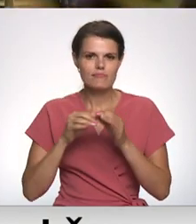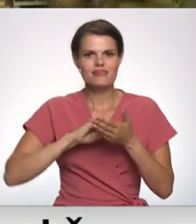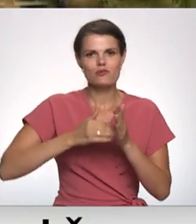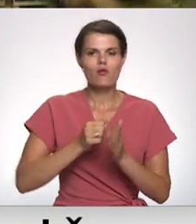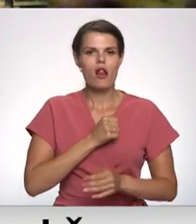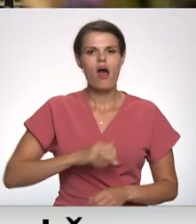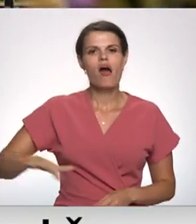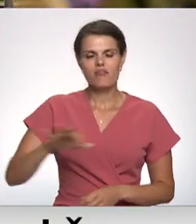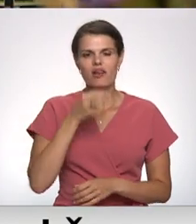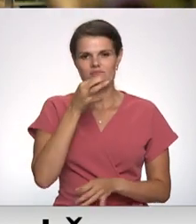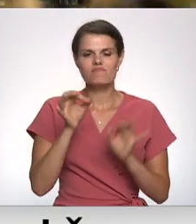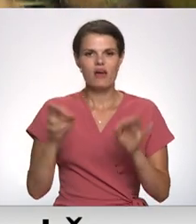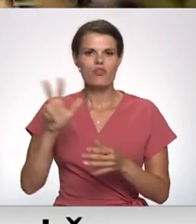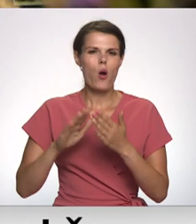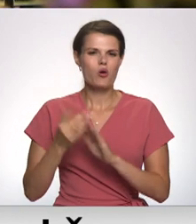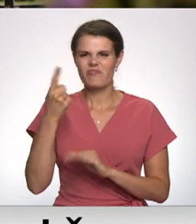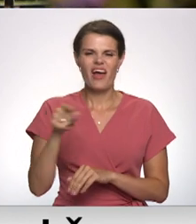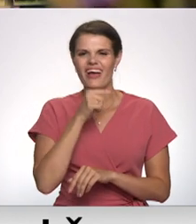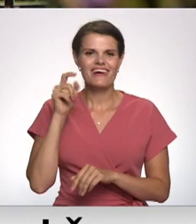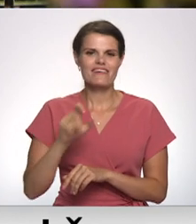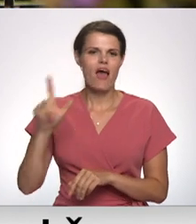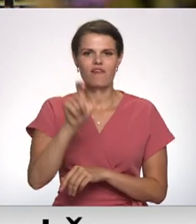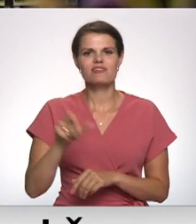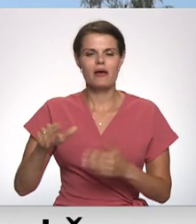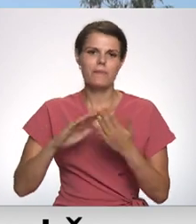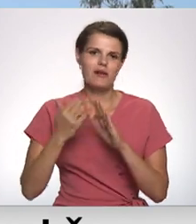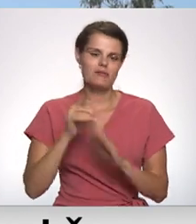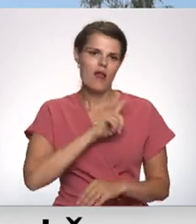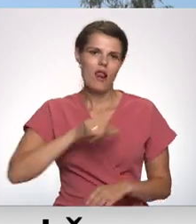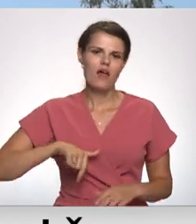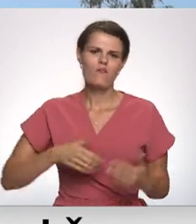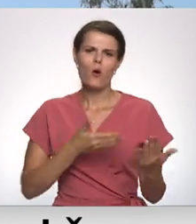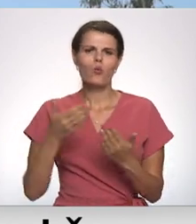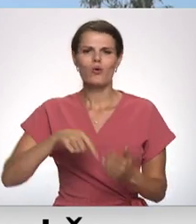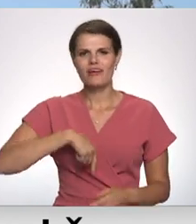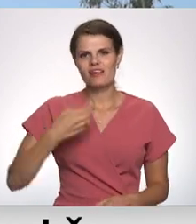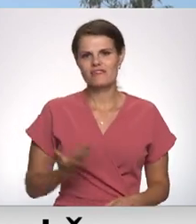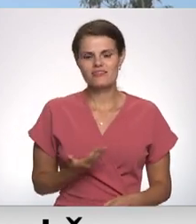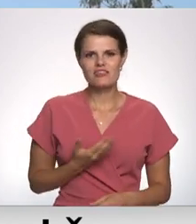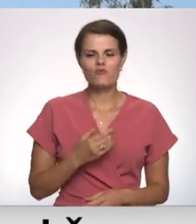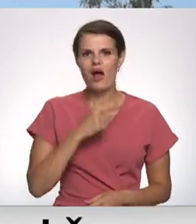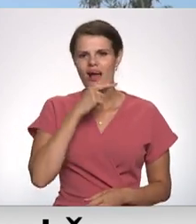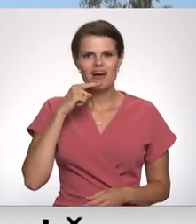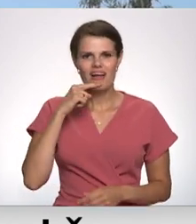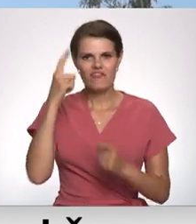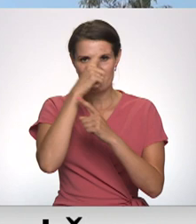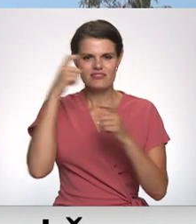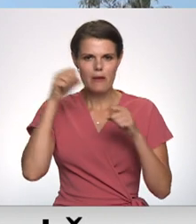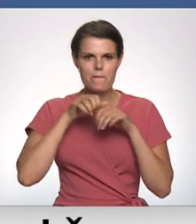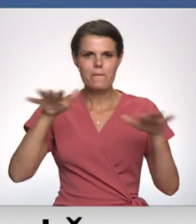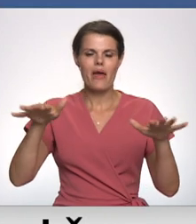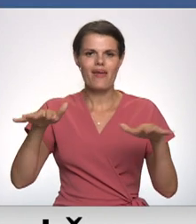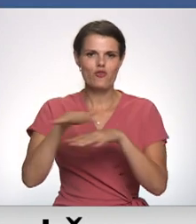atzīst, ka Daugavpils ir viena no krieviskākajām pilsētām Latvijā, kurā ilgstoši dzīvots Krievijas mediju vidē, un tieši